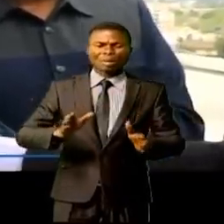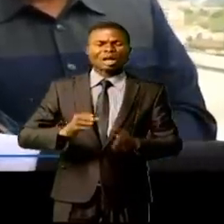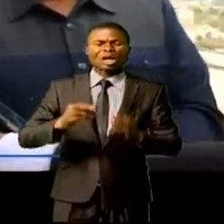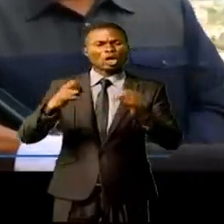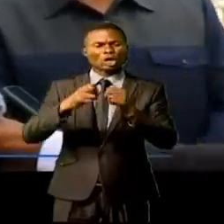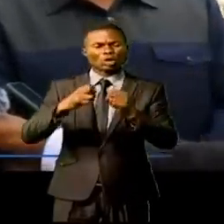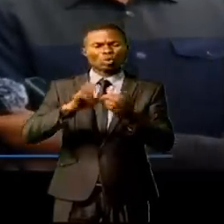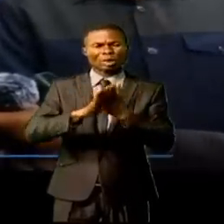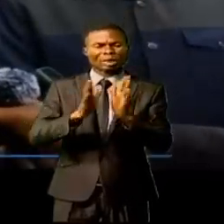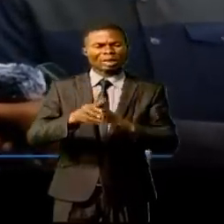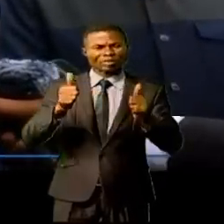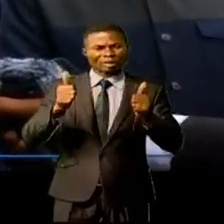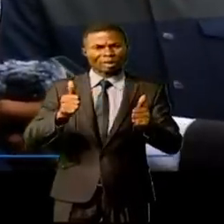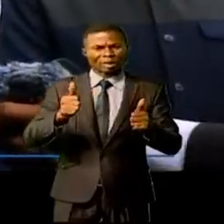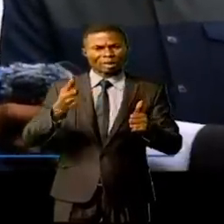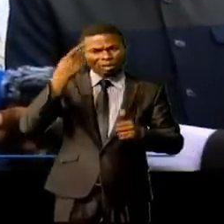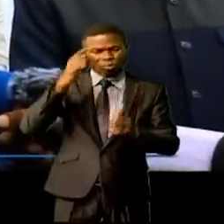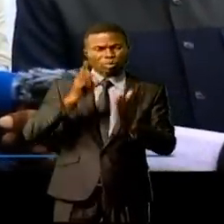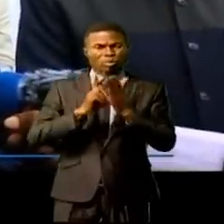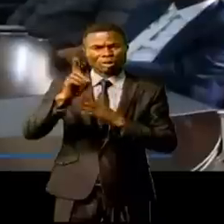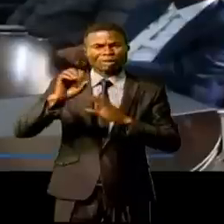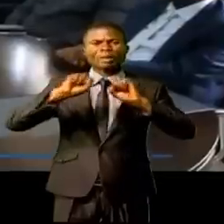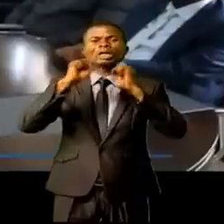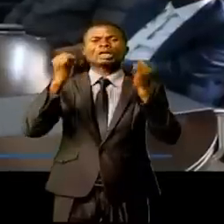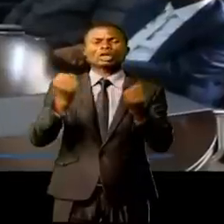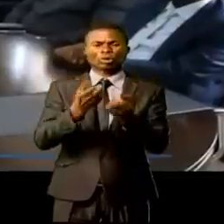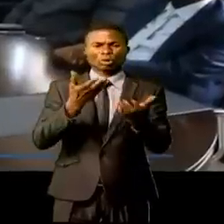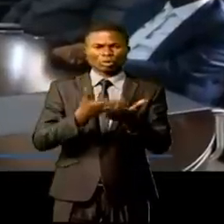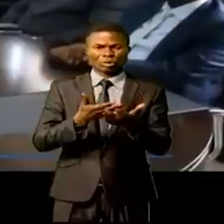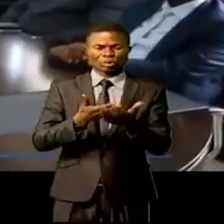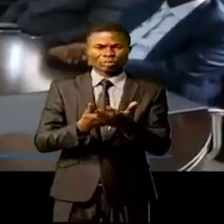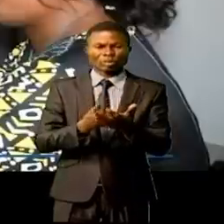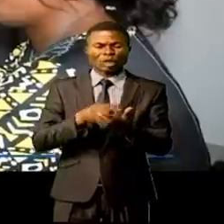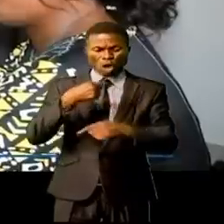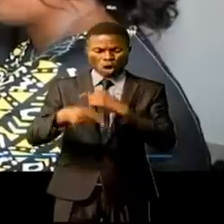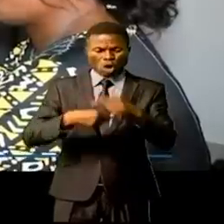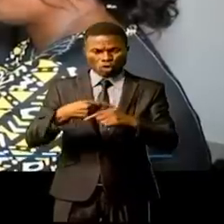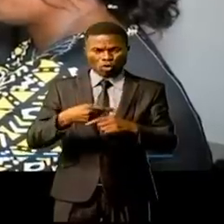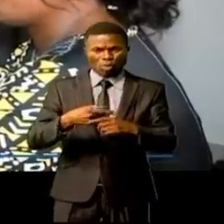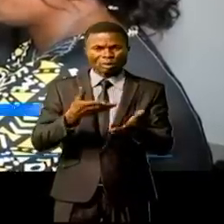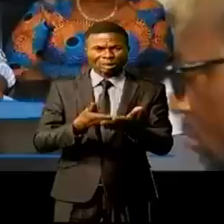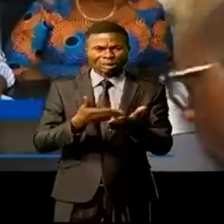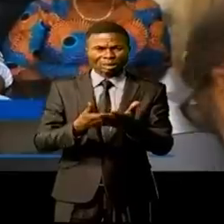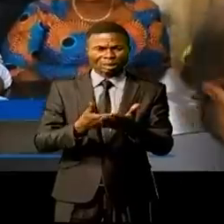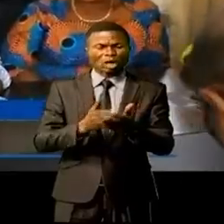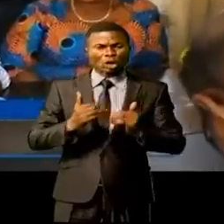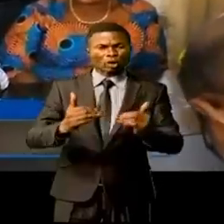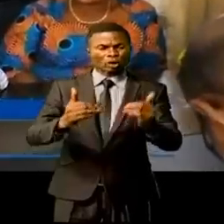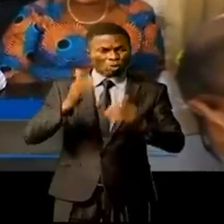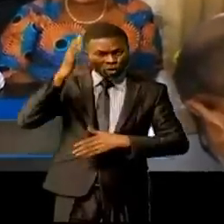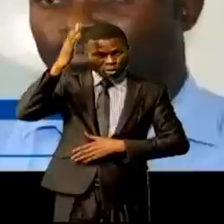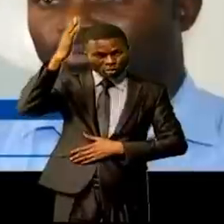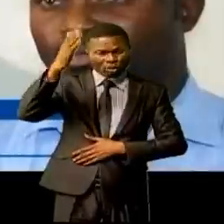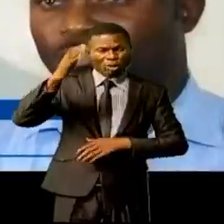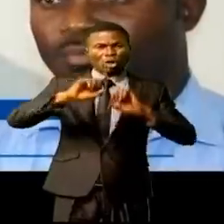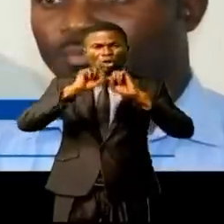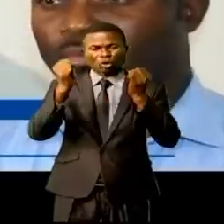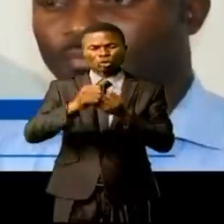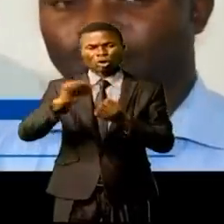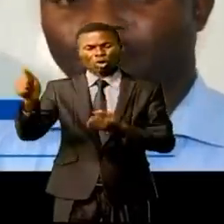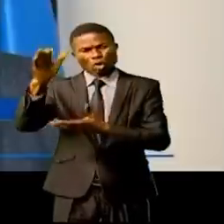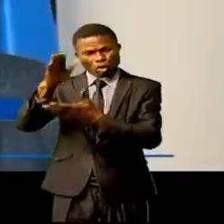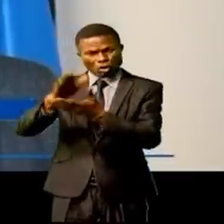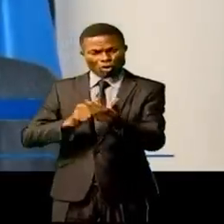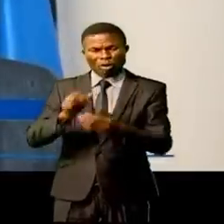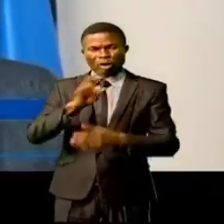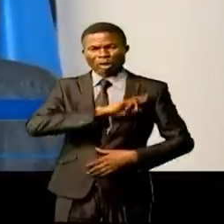et pouvoir développer l'entreprise. Ce n'est qu'un début, cette livraison, qui se poursuivra auprès d'autres sociétés commerciales de